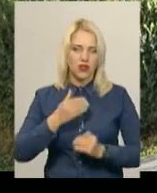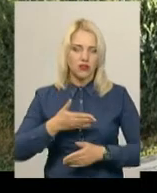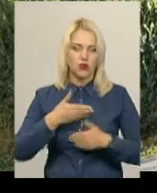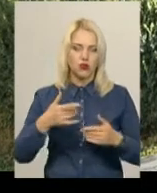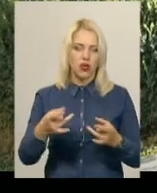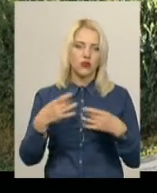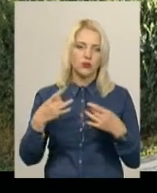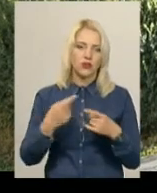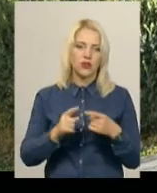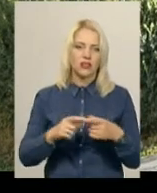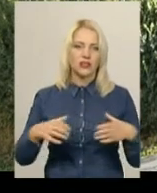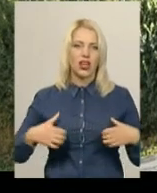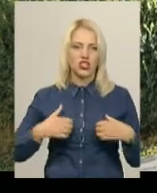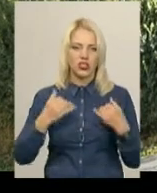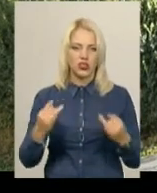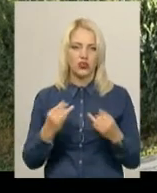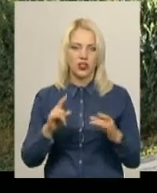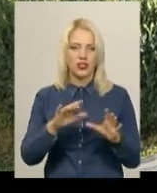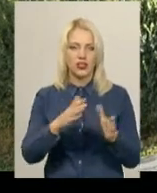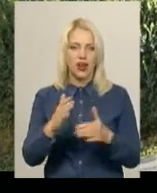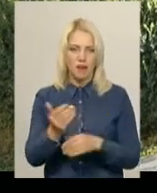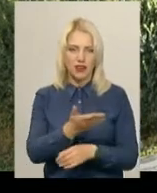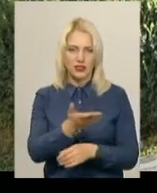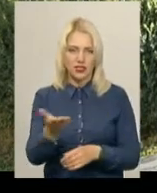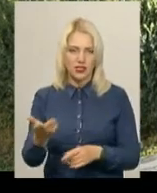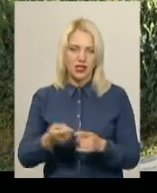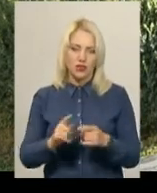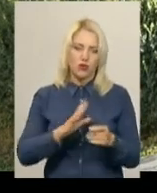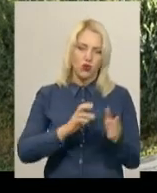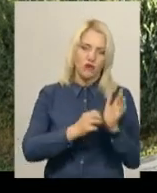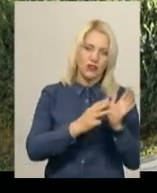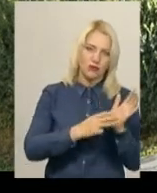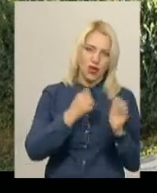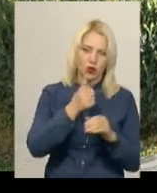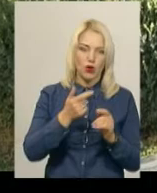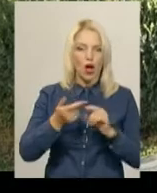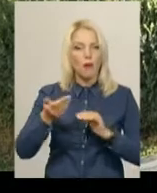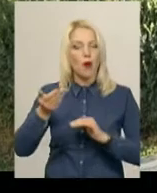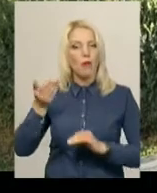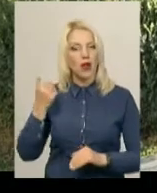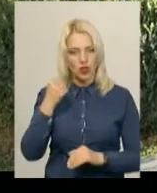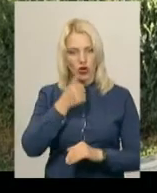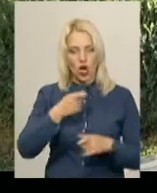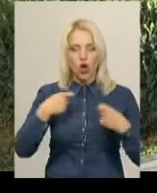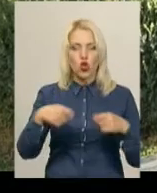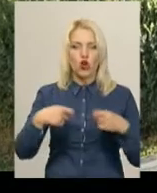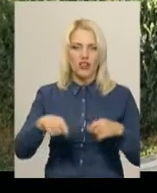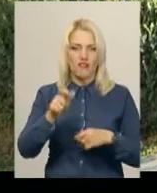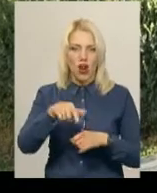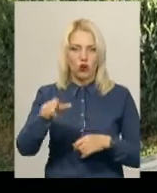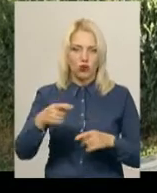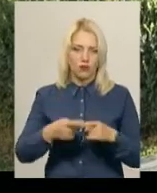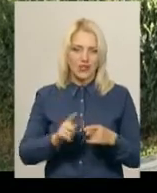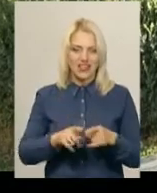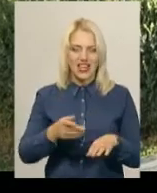розповідають про ті історії страшні, які з ними трапилися. Або це було в 18-му році, або попередні роки. Торгівля людьми – це важкий злочин і